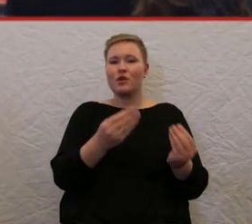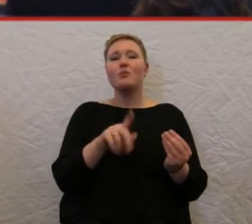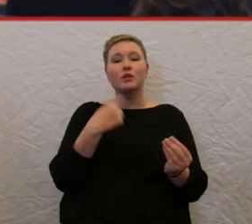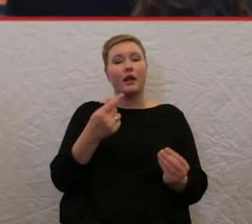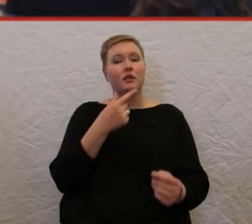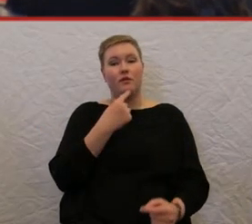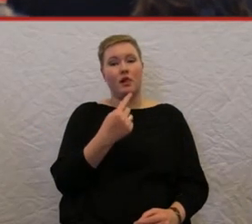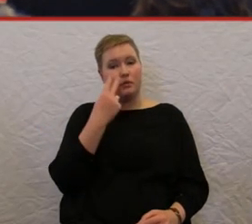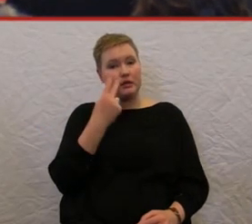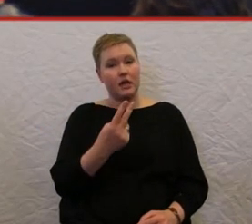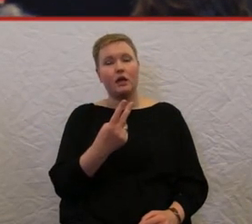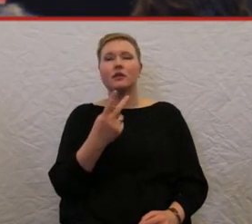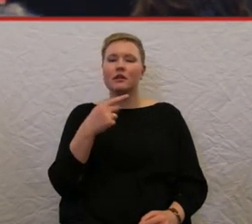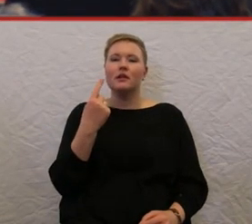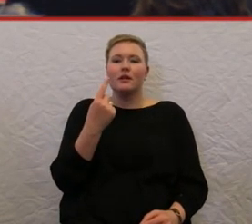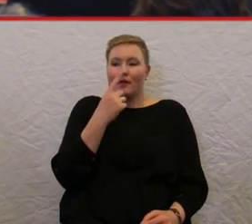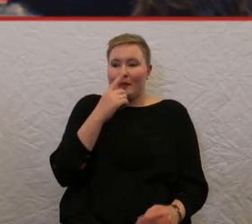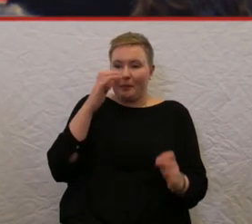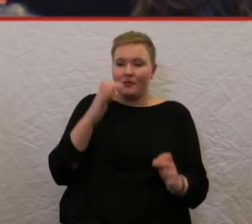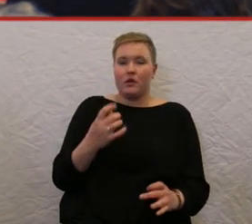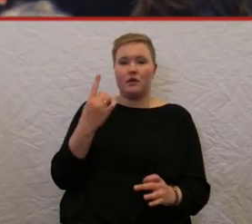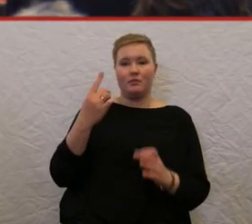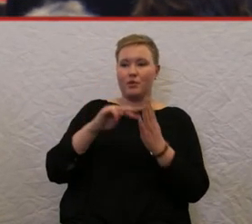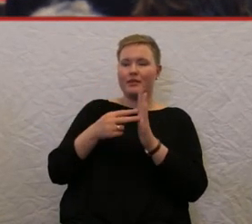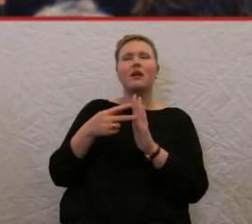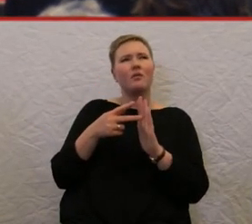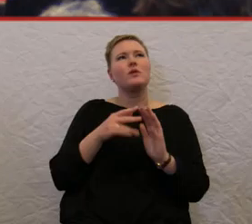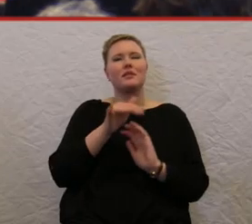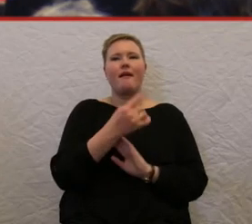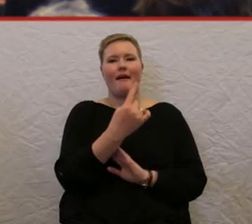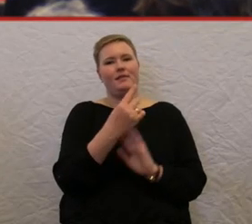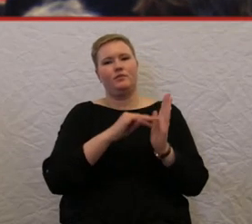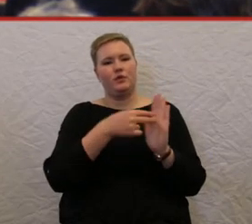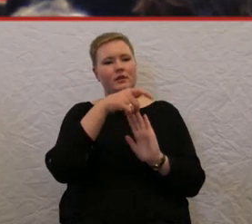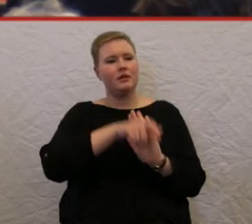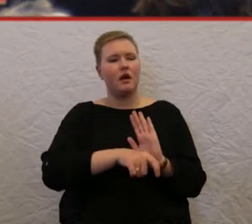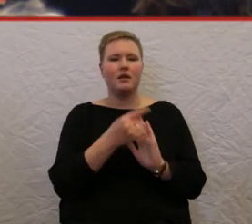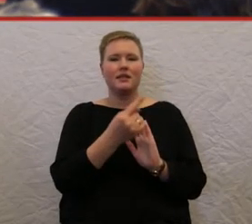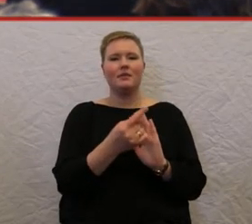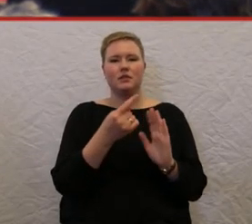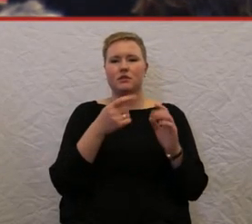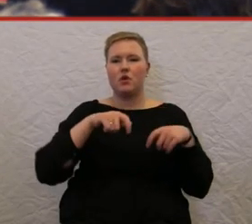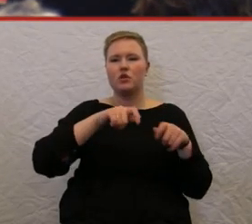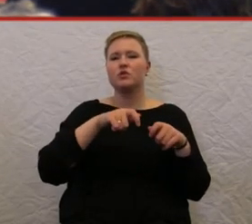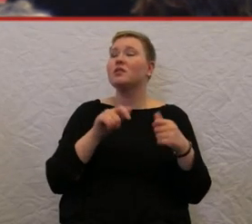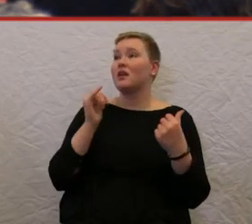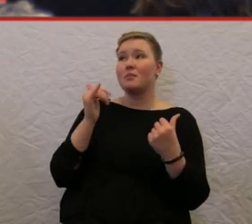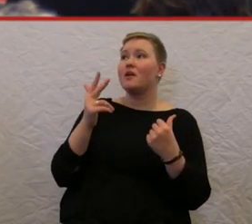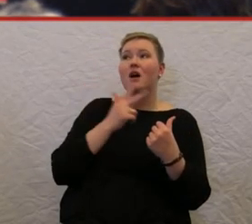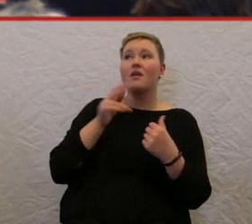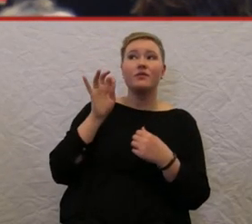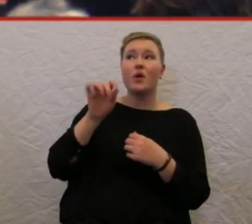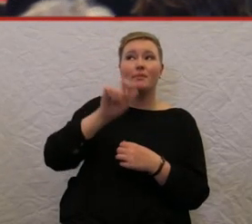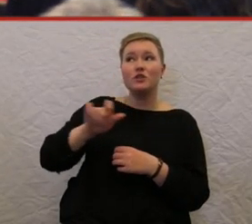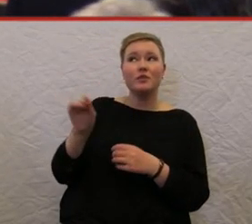Politiker, wir haben zwar einen Politiker, der im Rollstuhl sitzt, aber trotzdem... sich nicht gerade verdient gemacht hat, um die Belange von Menschen zu